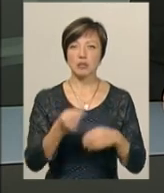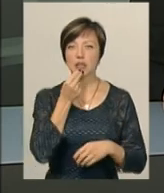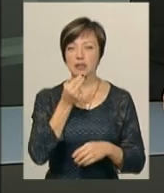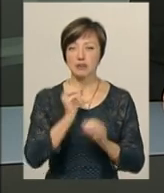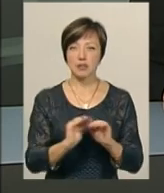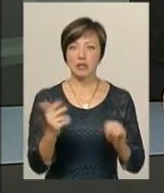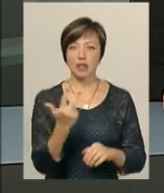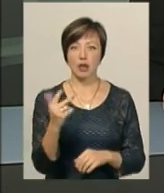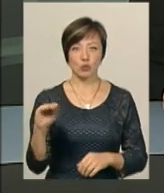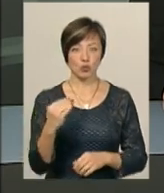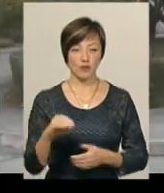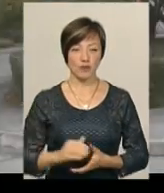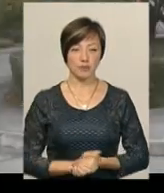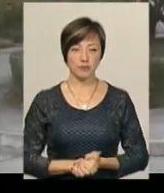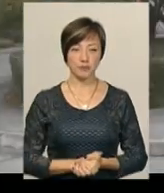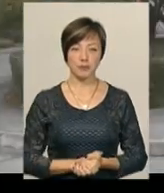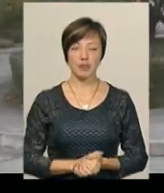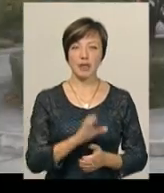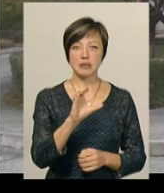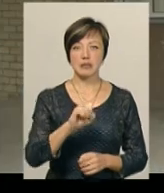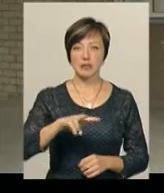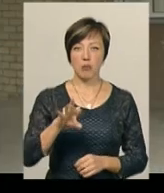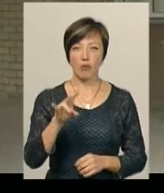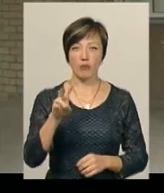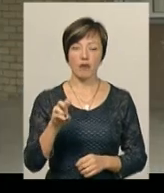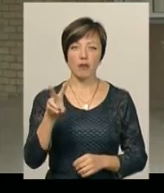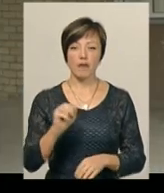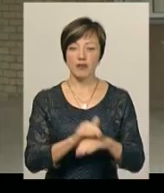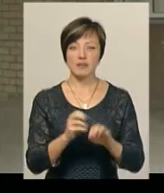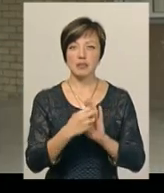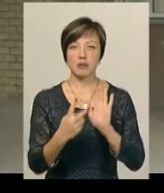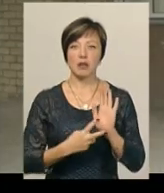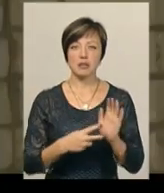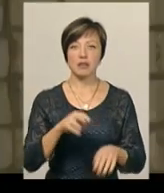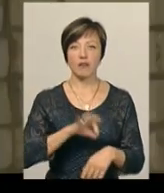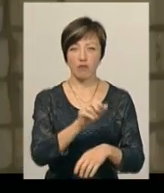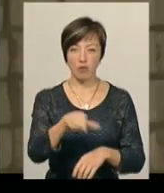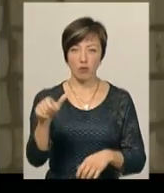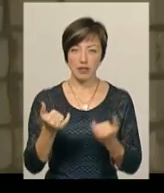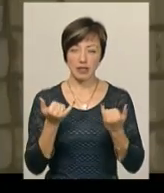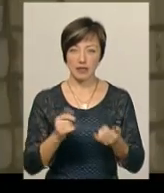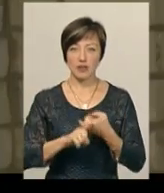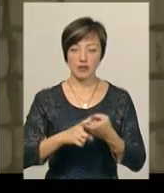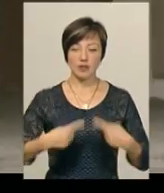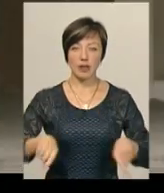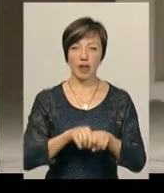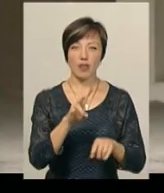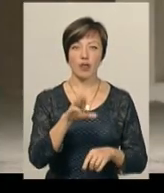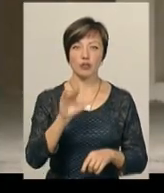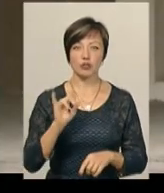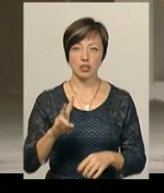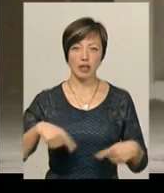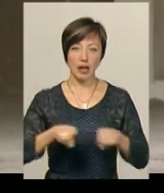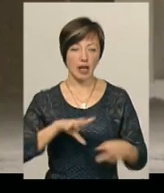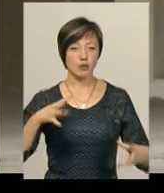3 жовтня. Сальмонельоз виявили у 17 хворих, які нині перебувають в інфекційному відділенні у Нетішині. Такі